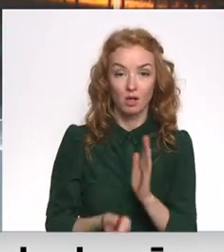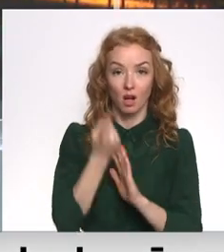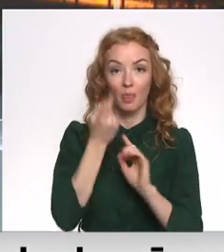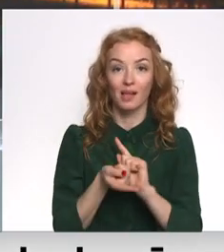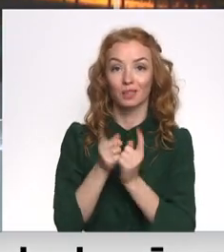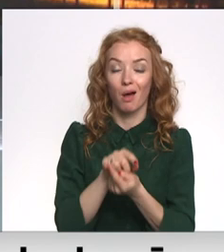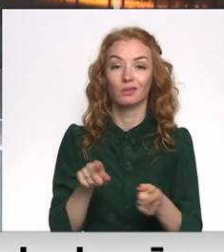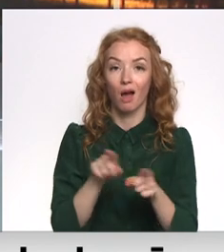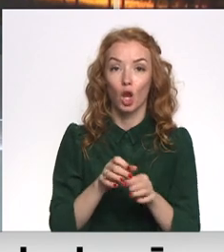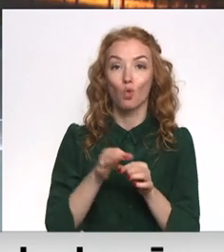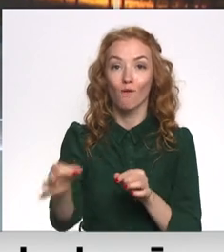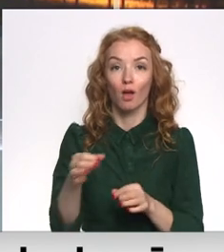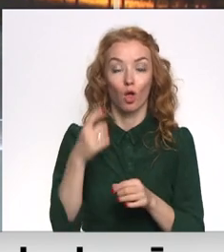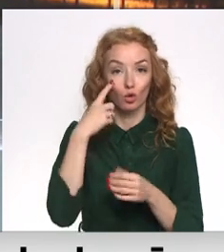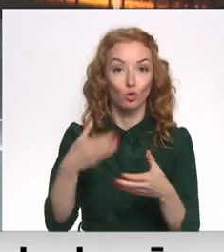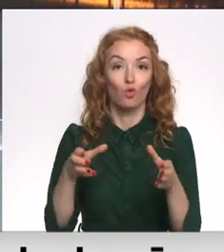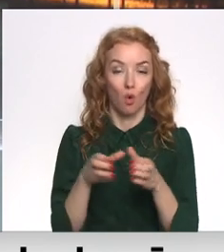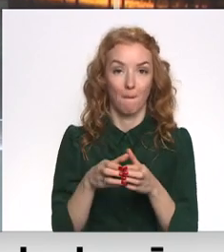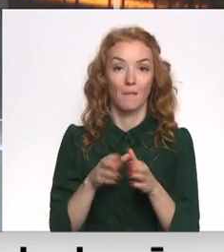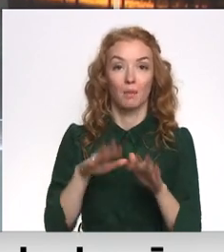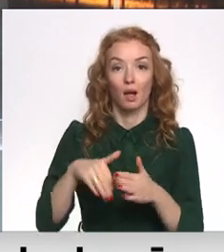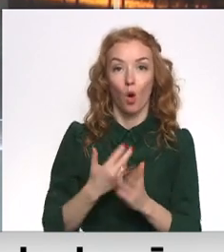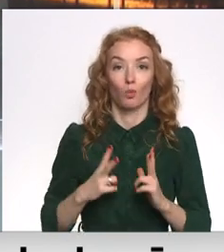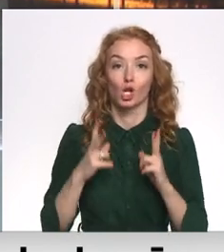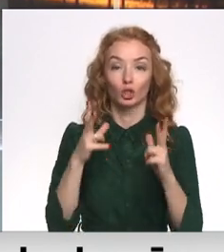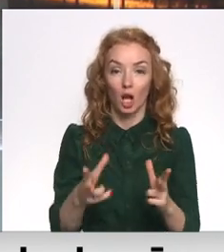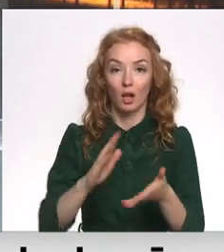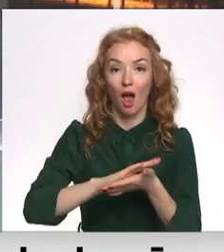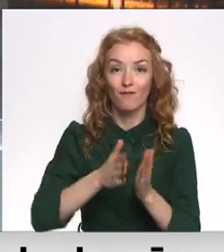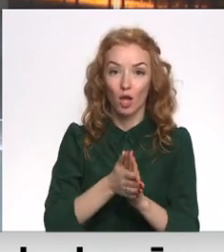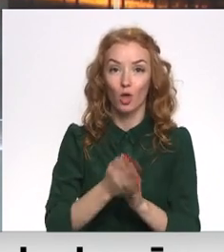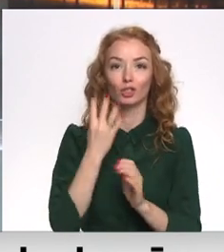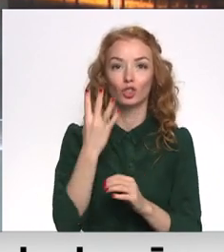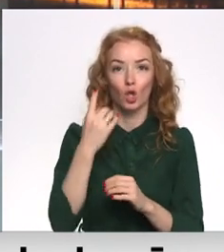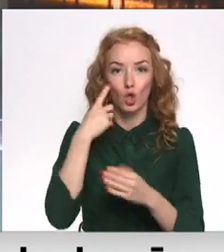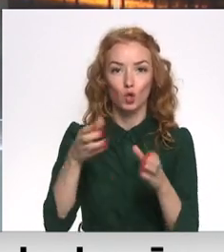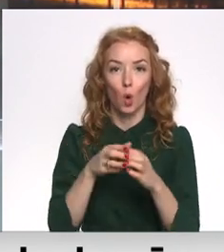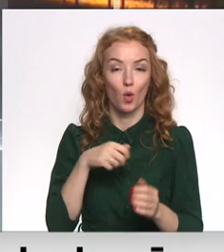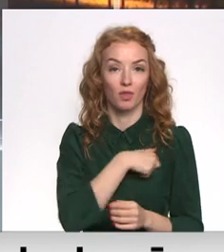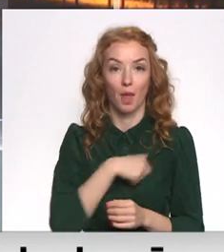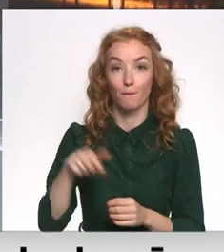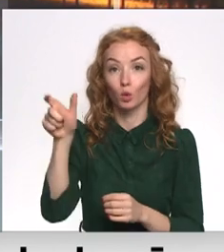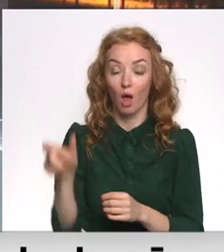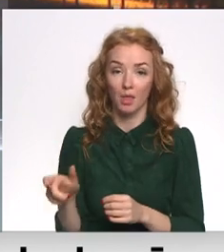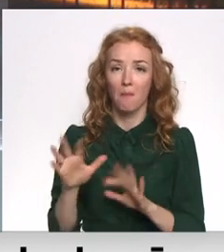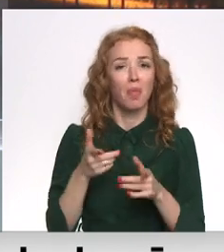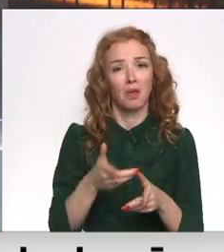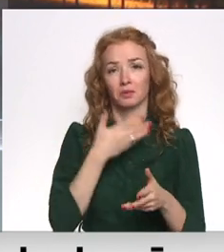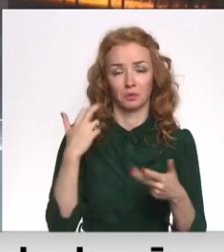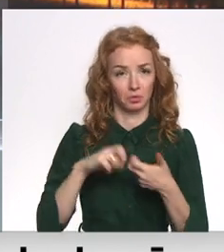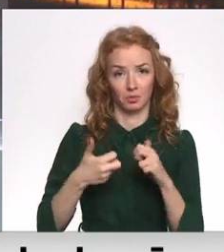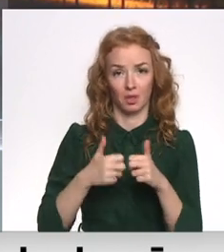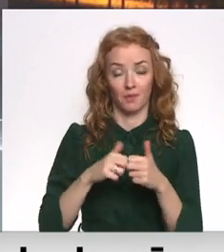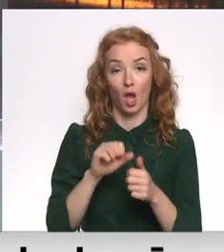novadu domēs. Par jaunu priekšsādātāju būs jāvienojas četru domju deputātiem, kas gan grūtības nesagādāšot.